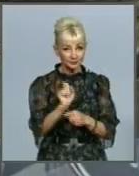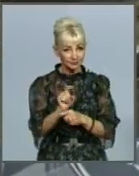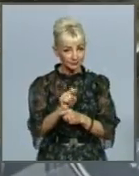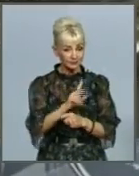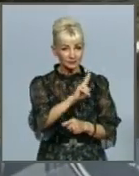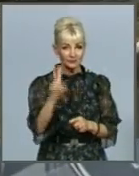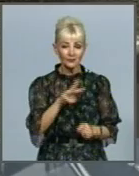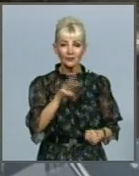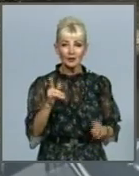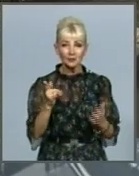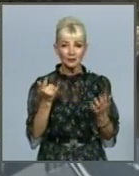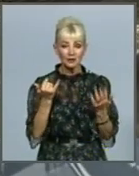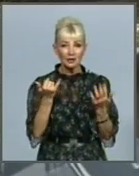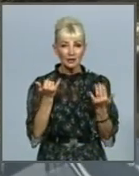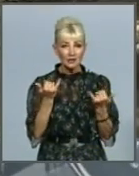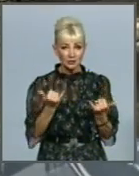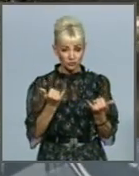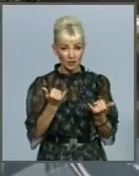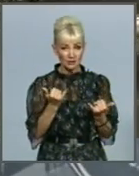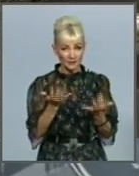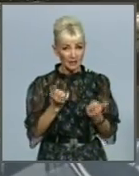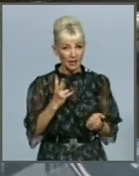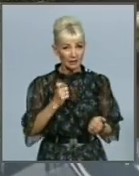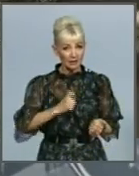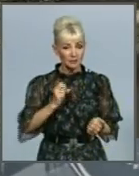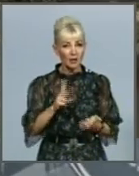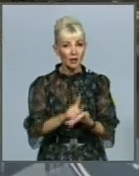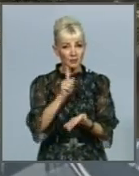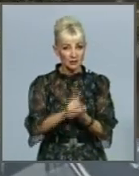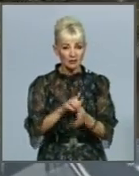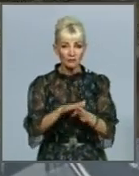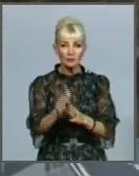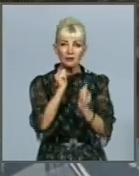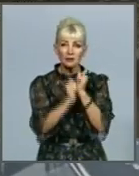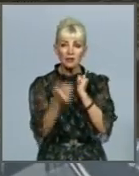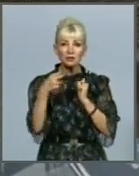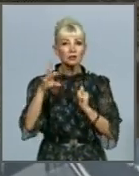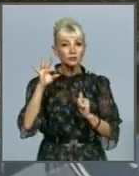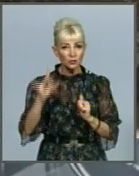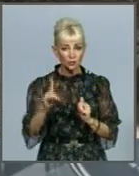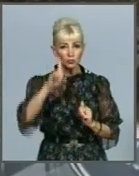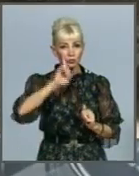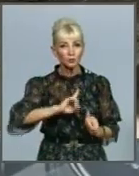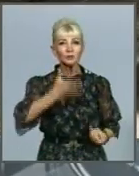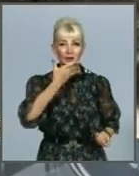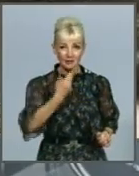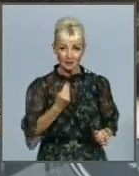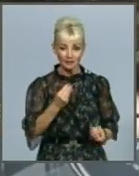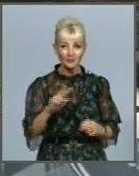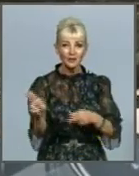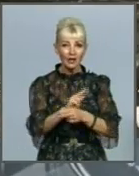які ми взяли на себе як обязательство, зробити кожний двор удобним, красивим,